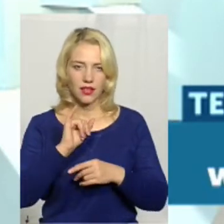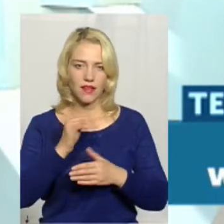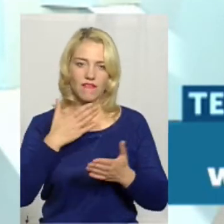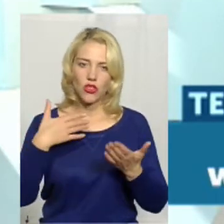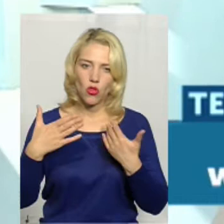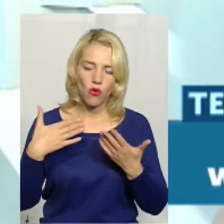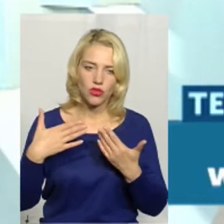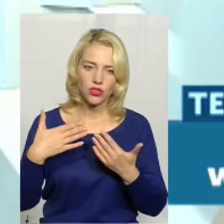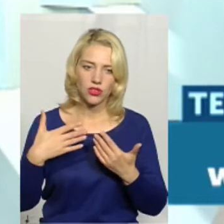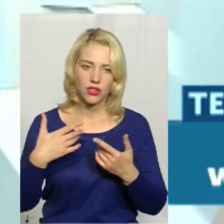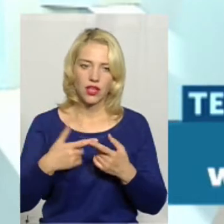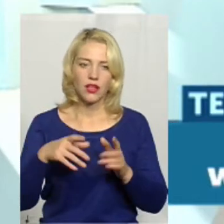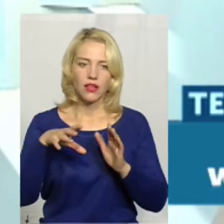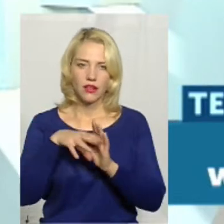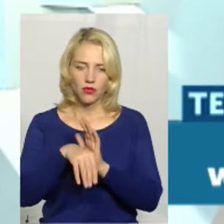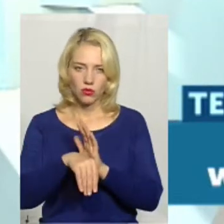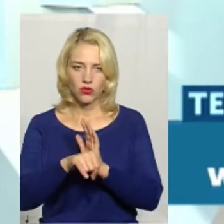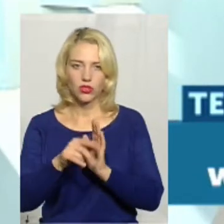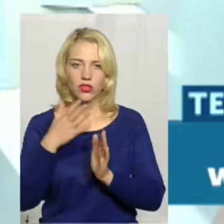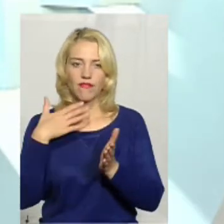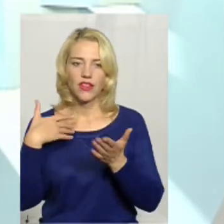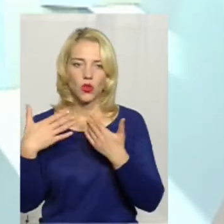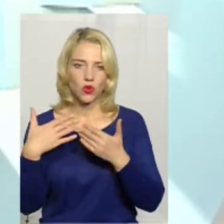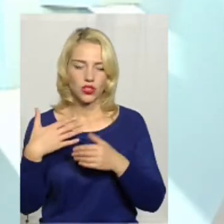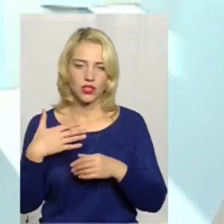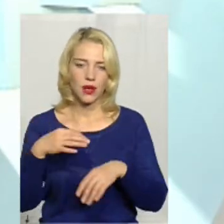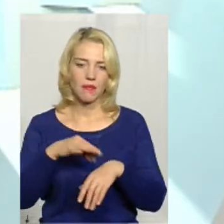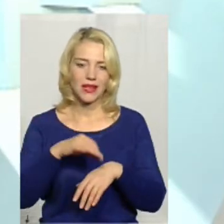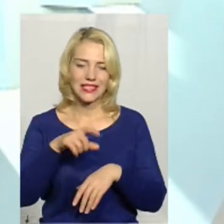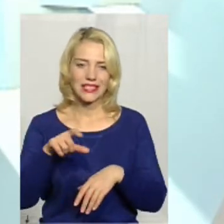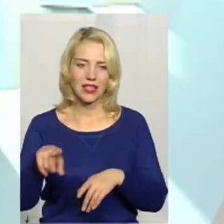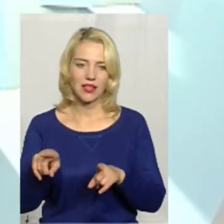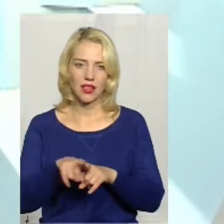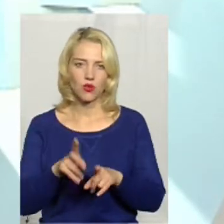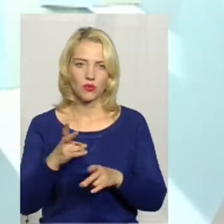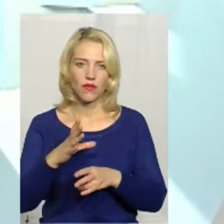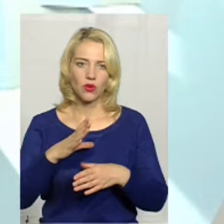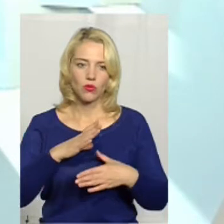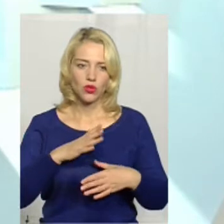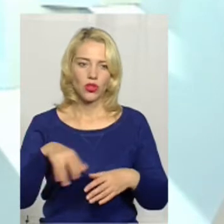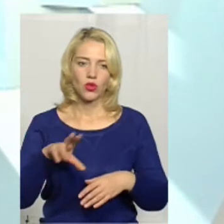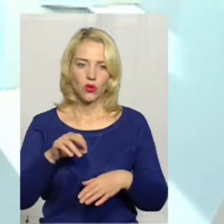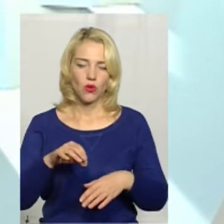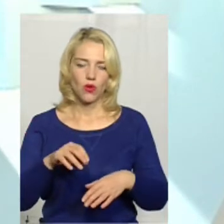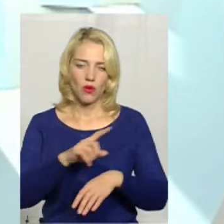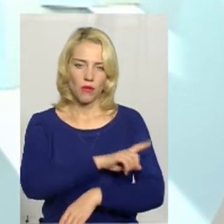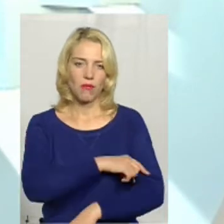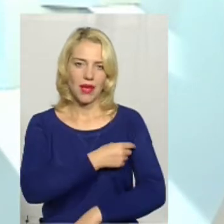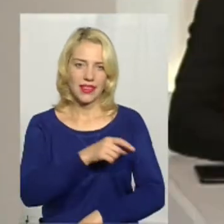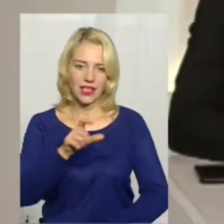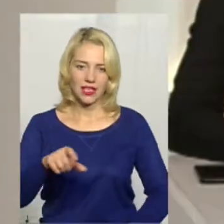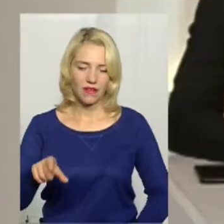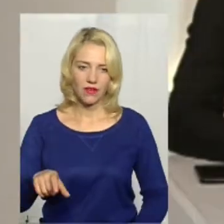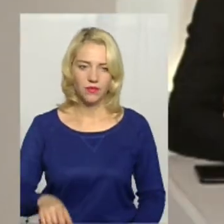відношення, і в тому числі і відношення пацієнтів також повинно бути до медичного персоналу. Друге.